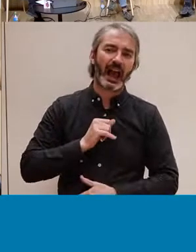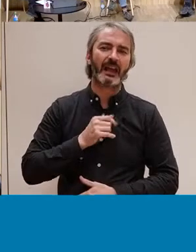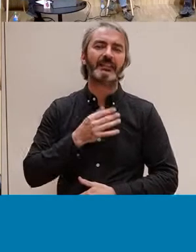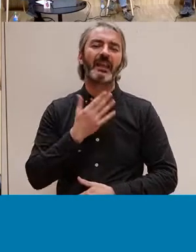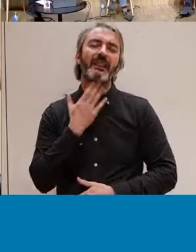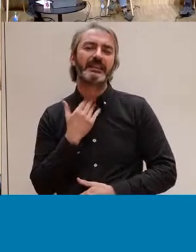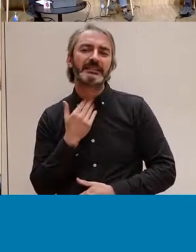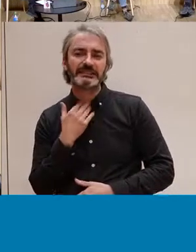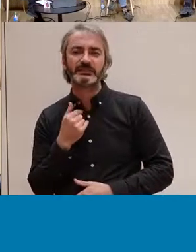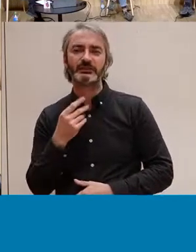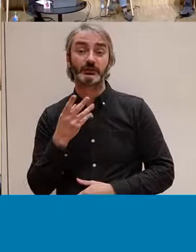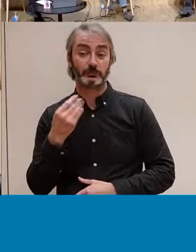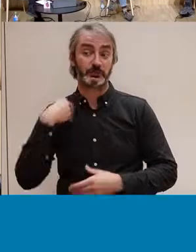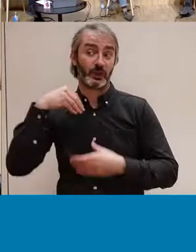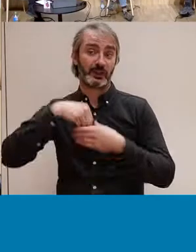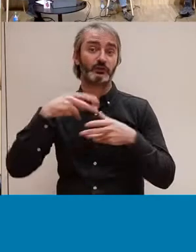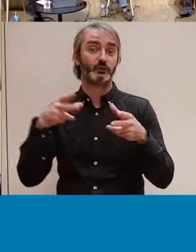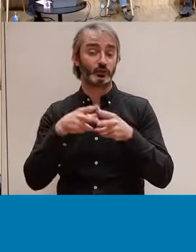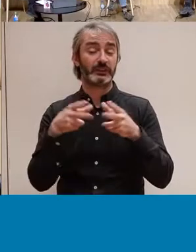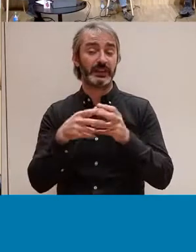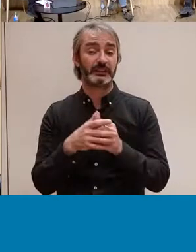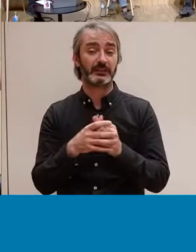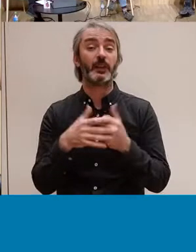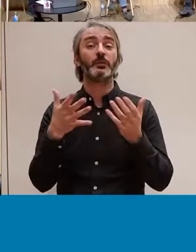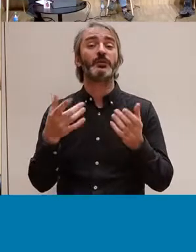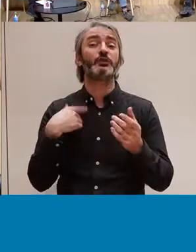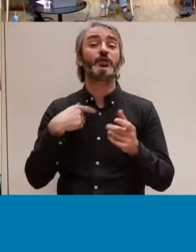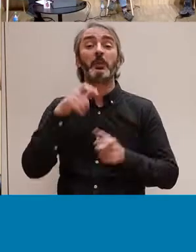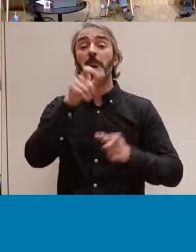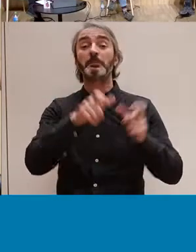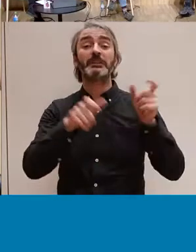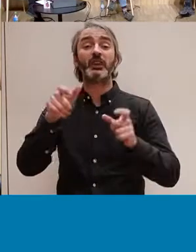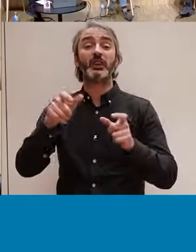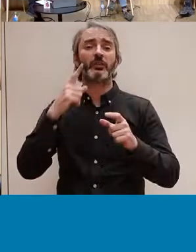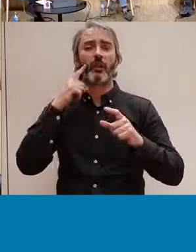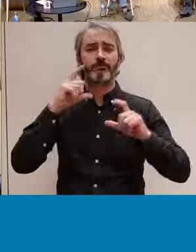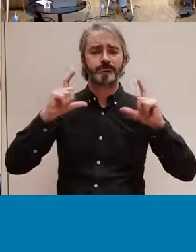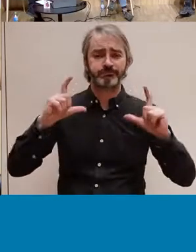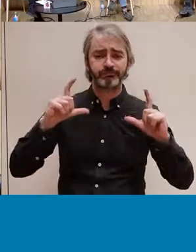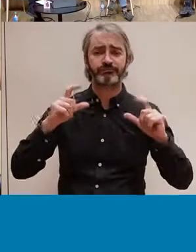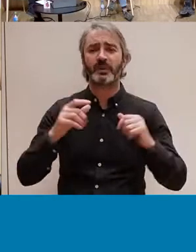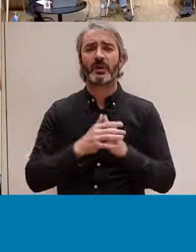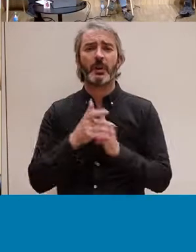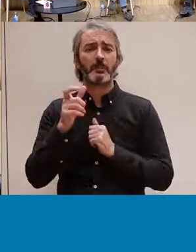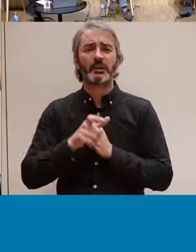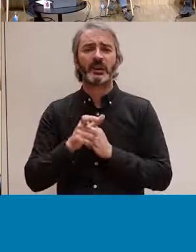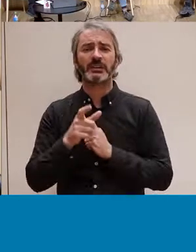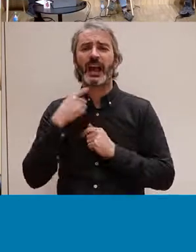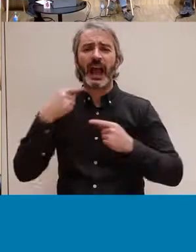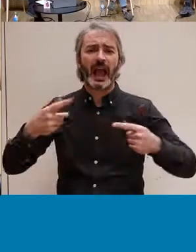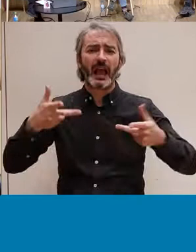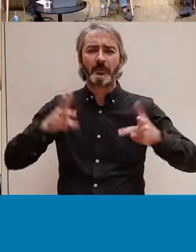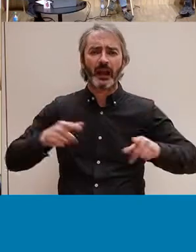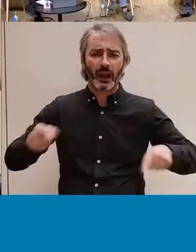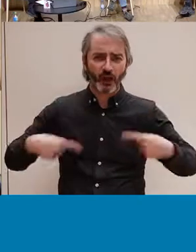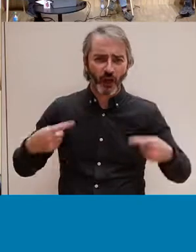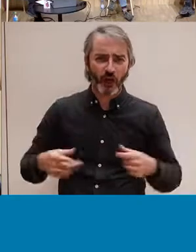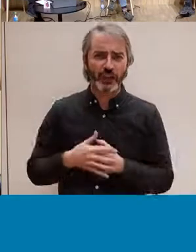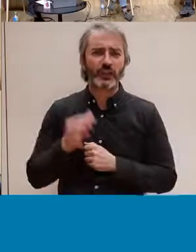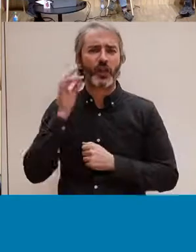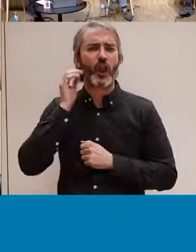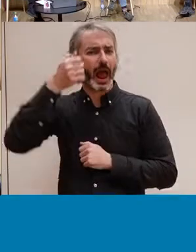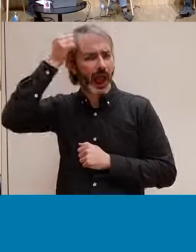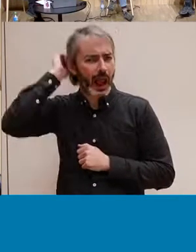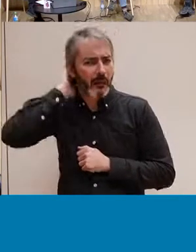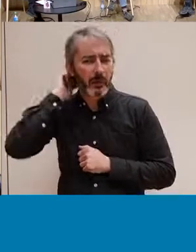existeix actualment a la nostra societat, sí? Per tant, hem posat persones grasses, persones gordes, persones amb cadires de rodes, dones